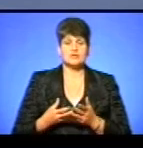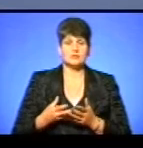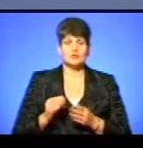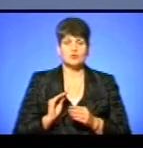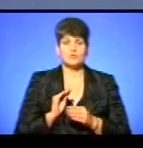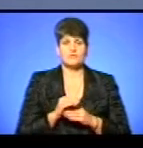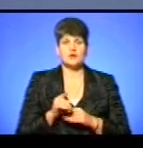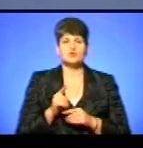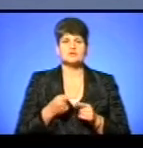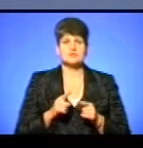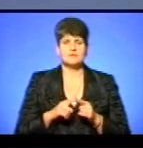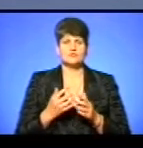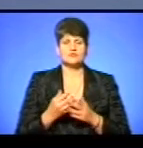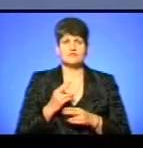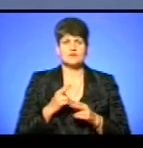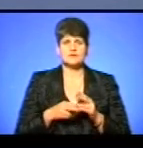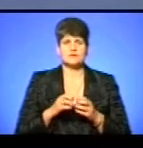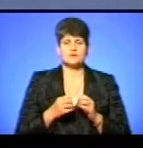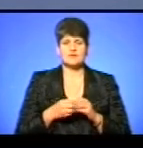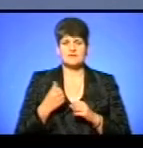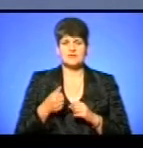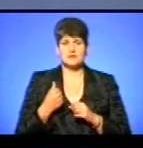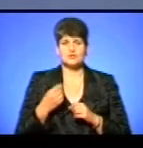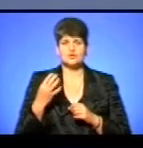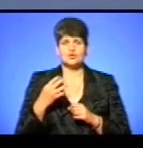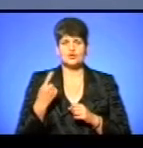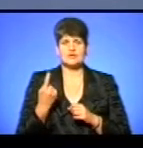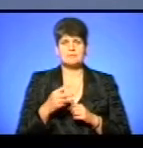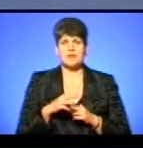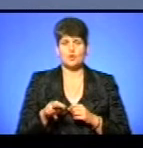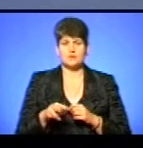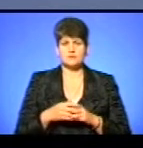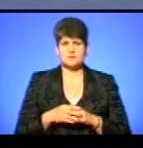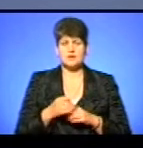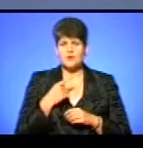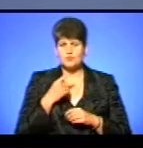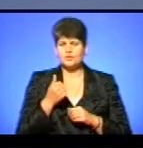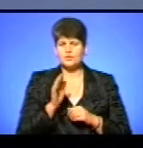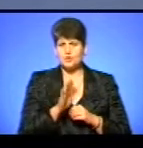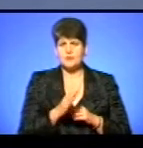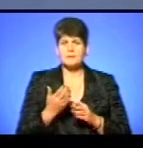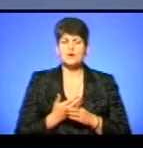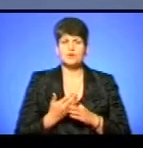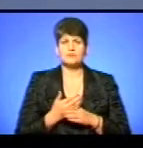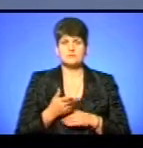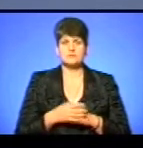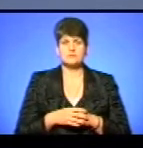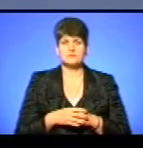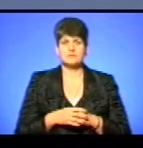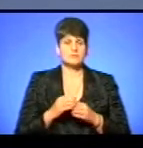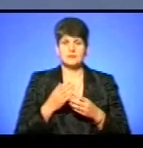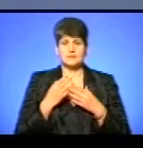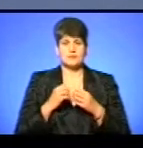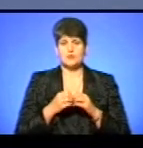Я кажу, що в тебе це виливається в кінцевому результаті в рік? 41 мільйон. Я кажу, добре, а пільговики, у вас? Він каже, жодних